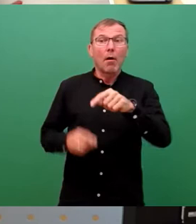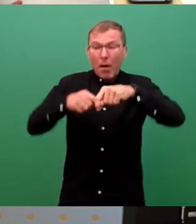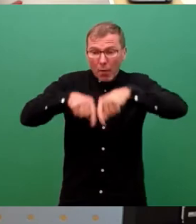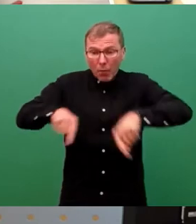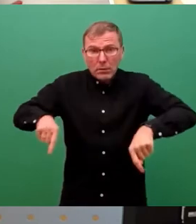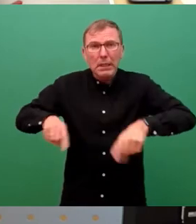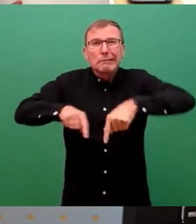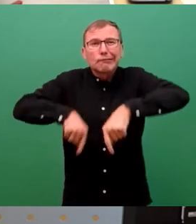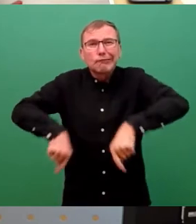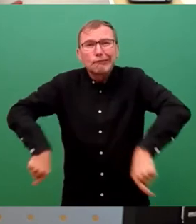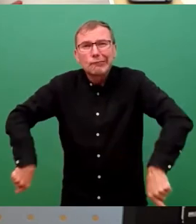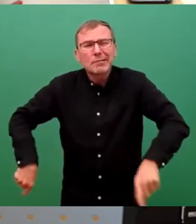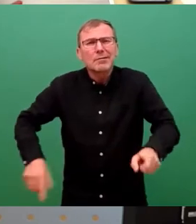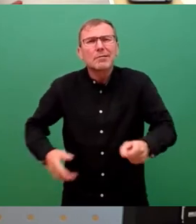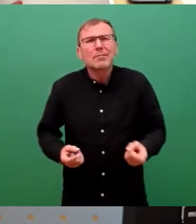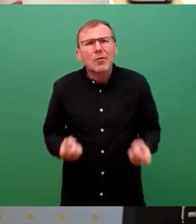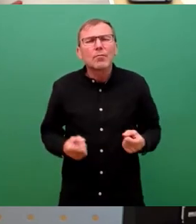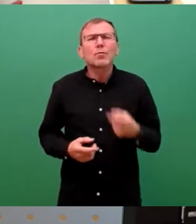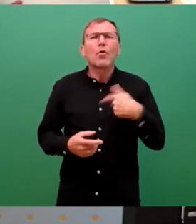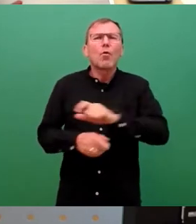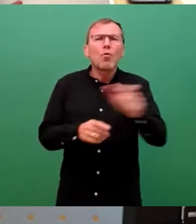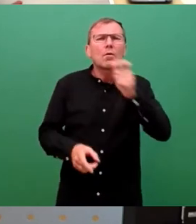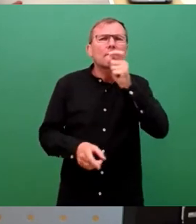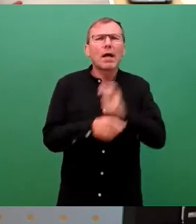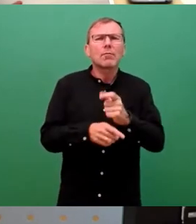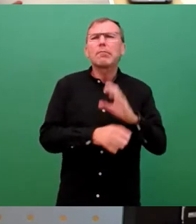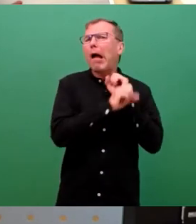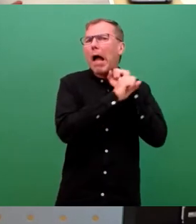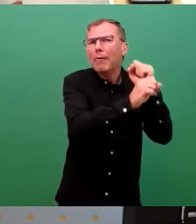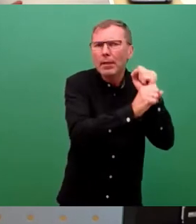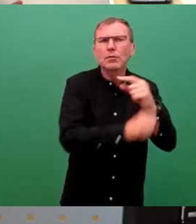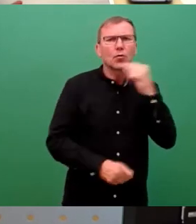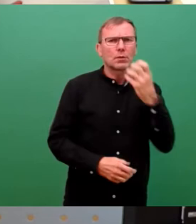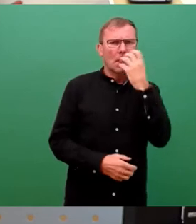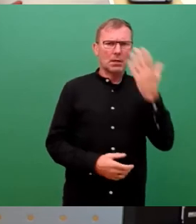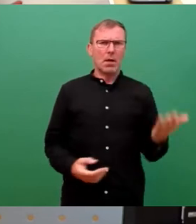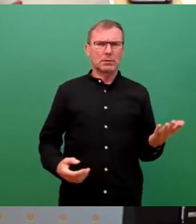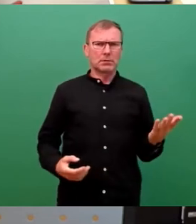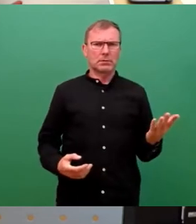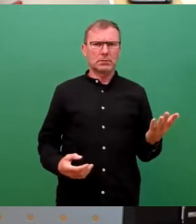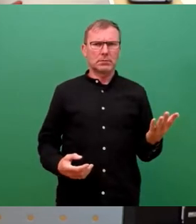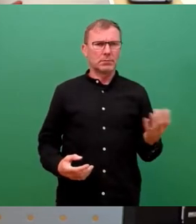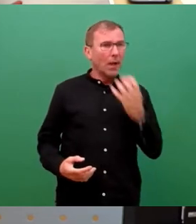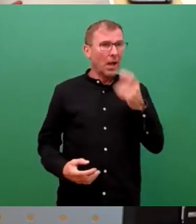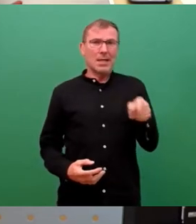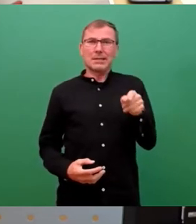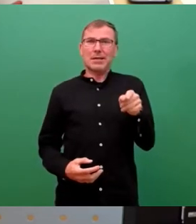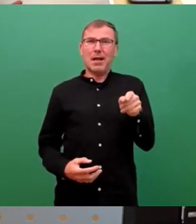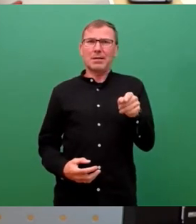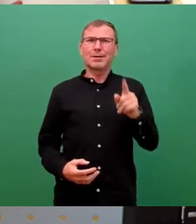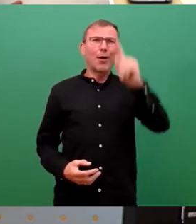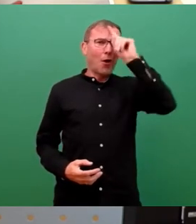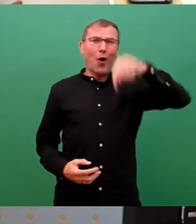Sie gründet auf der unverantwortlichen Abhängigkeit von russischem Gas und von Gas überhaupt, in die sich Deutschlands